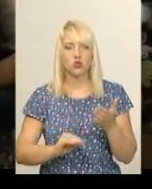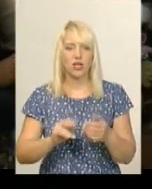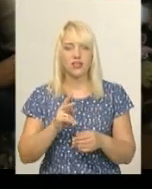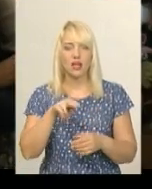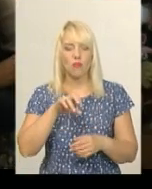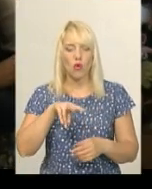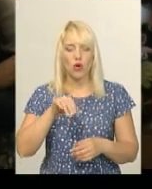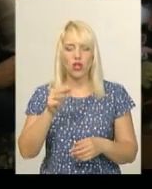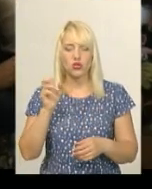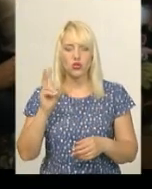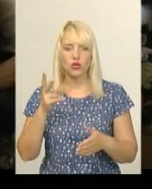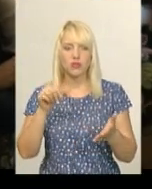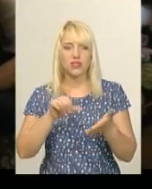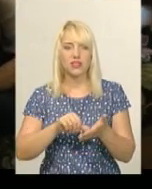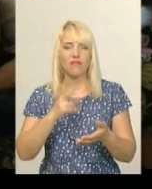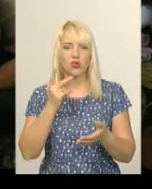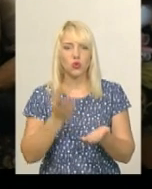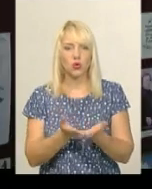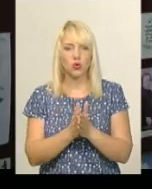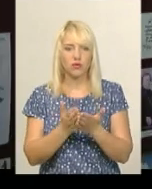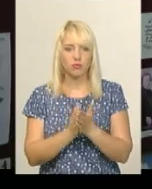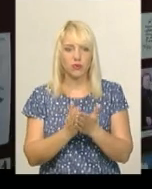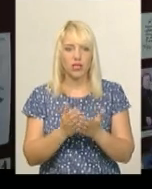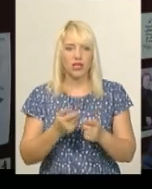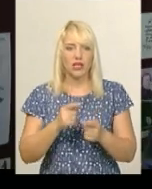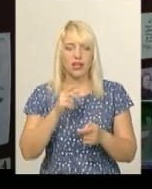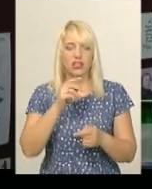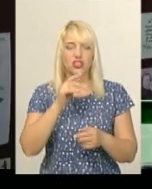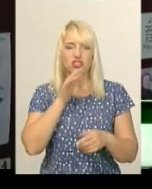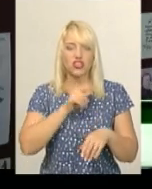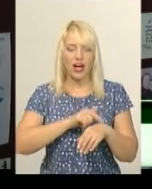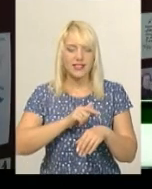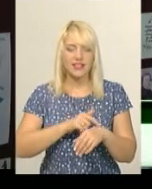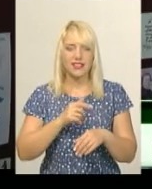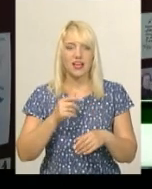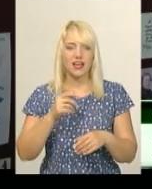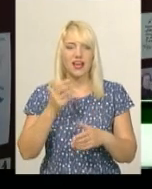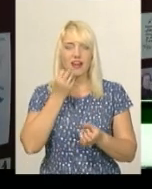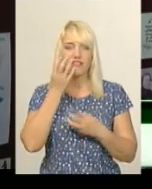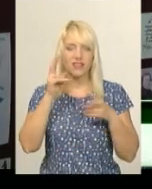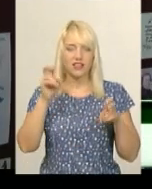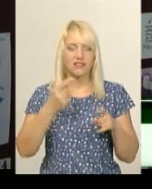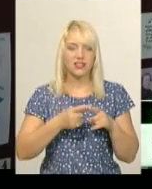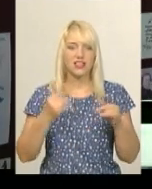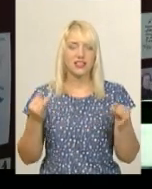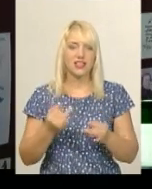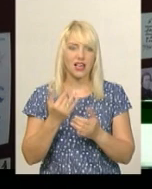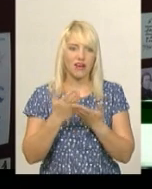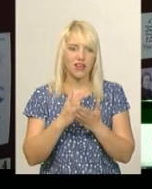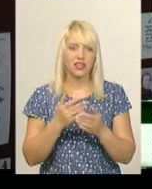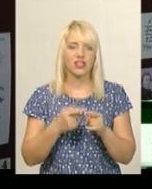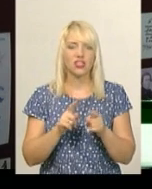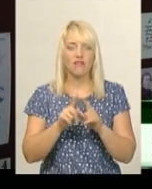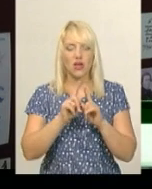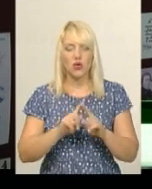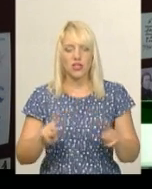представила свою другу збірку поезій «Час квітів». Це справді цікава книжка. Вона дуже оригінальна. Оригінальна